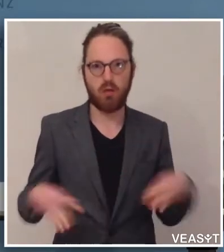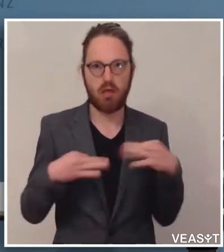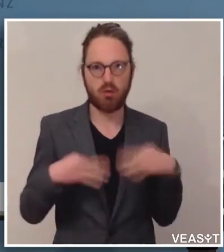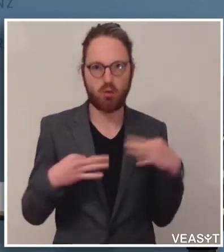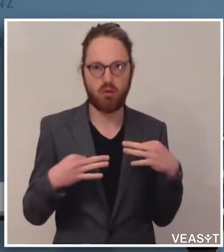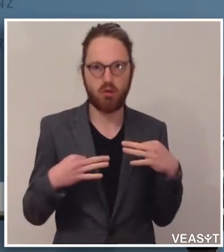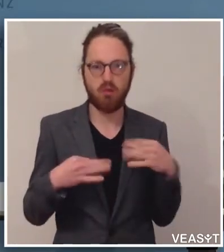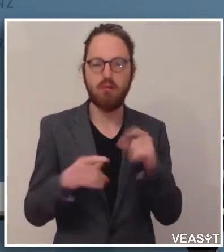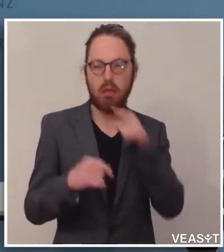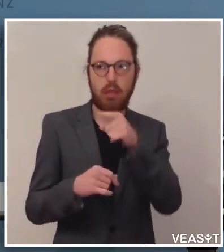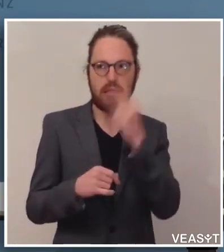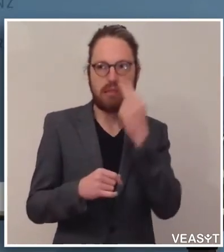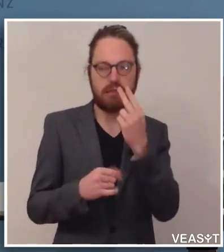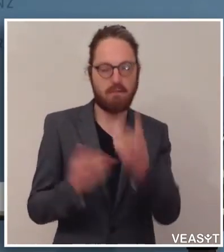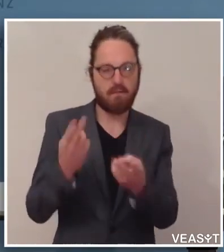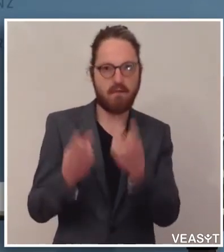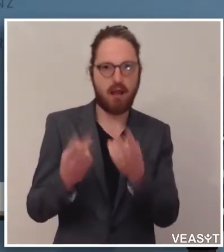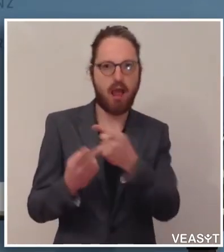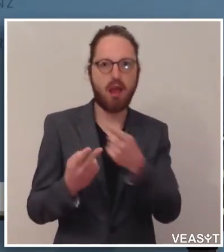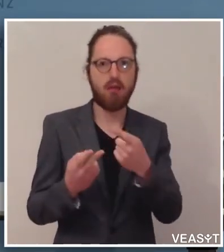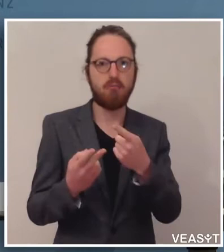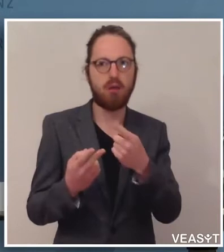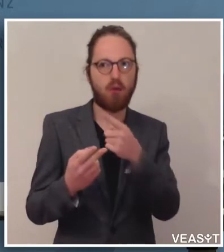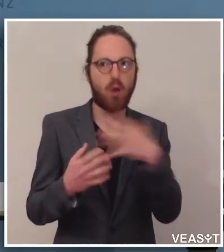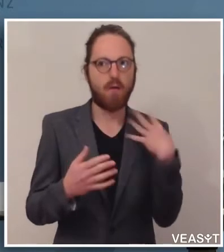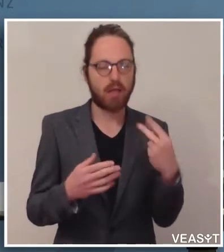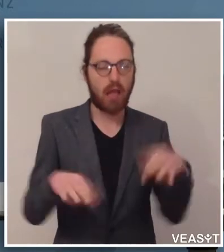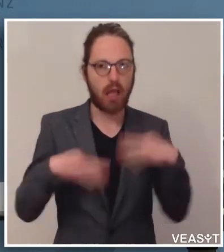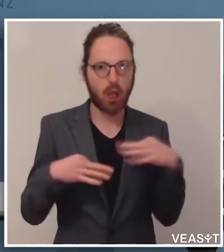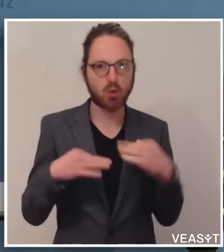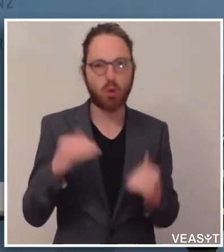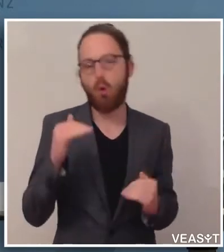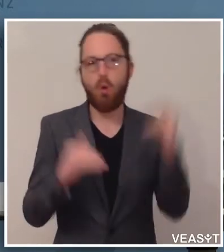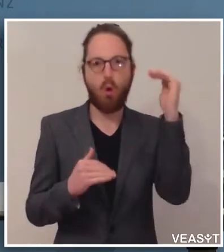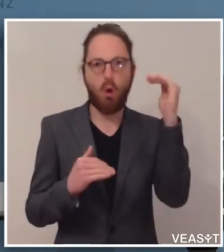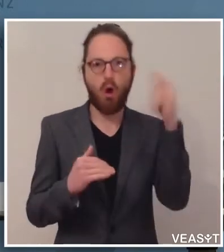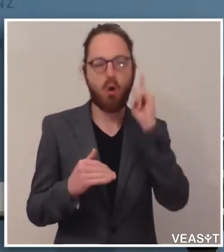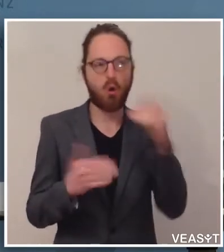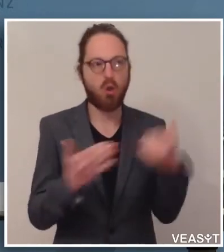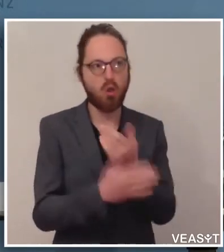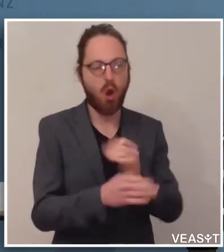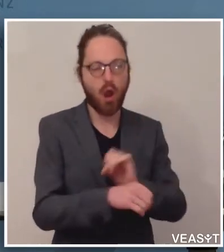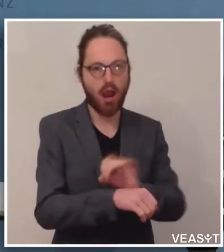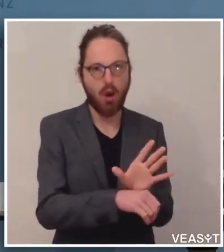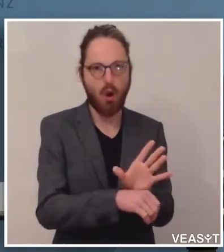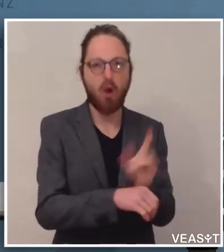jener, die neu infiziert sind. Und das bedeutet auch, dass natürlich die Zahl jener, die aktuell